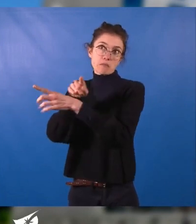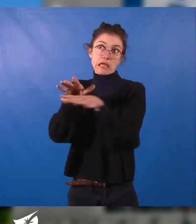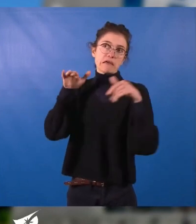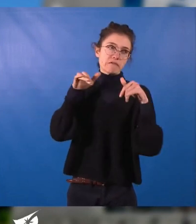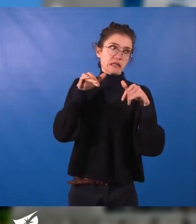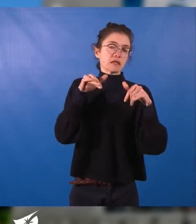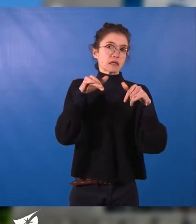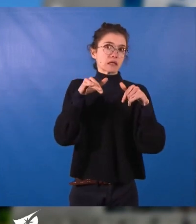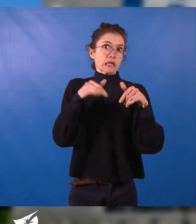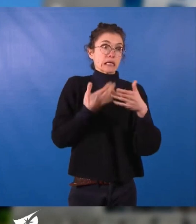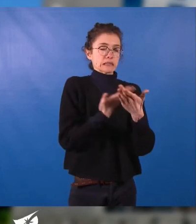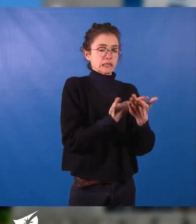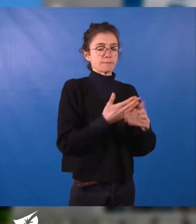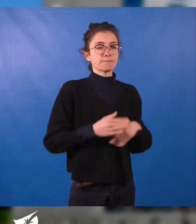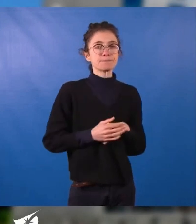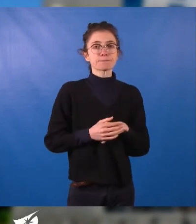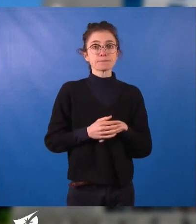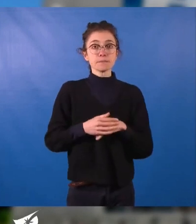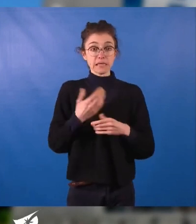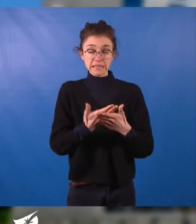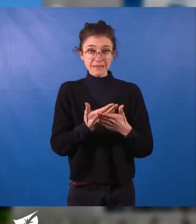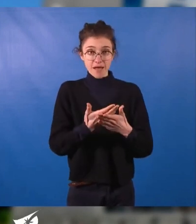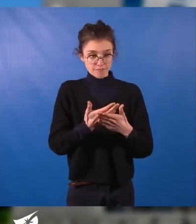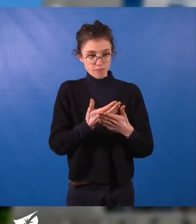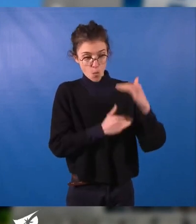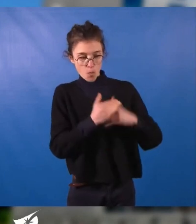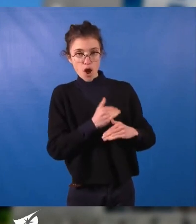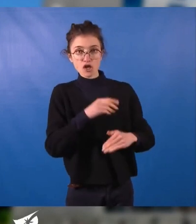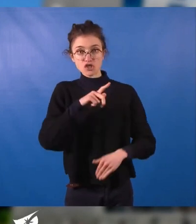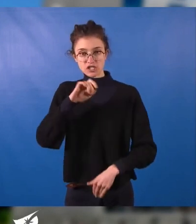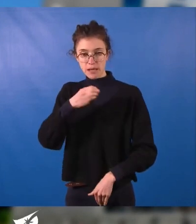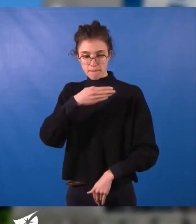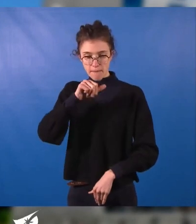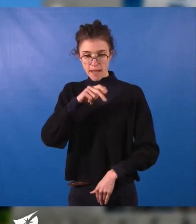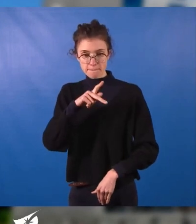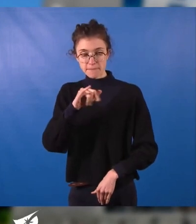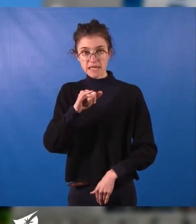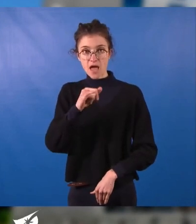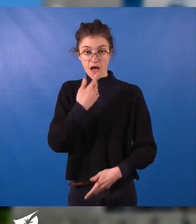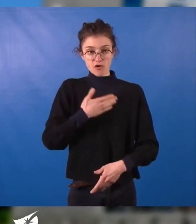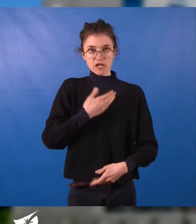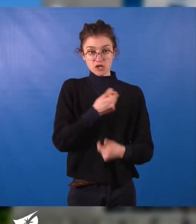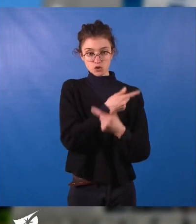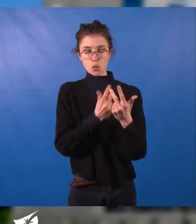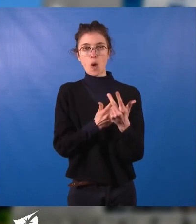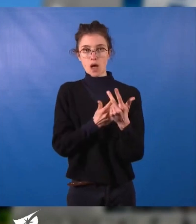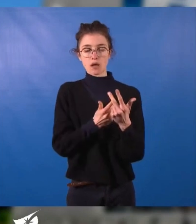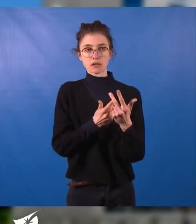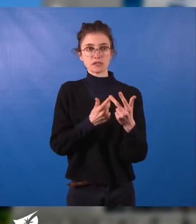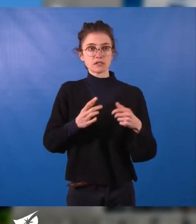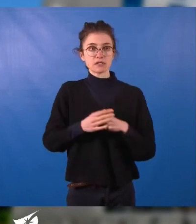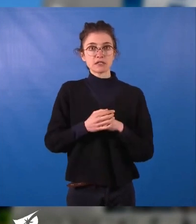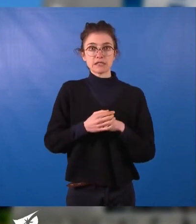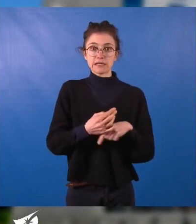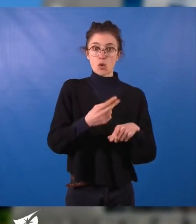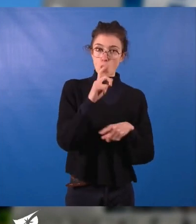est triplement gagnant. En restaurant nos cours d'eau et les milieux aquatiques, nous favoriserons la biodiversité, améliorerons la qualité de